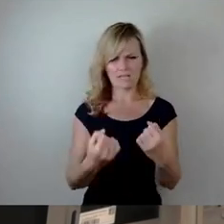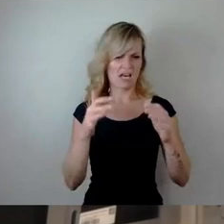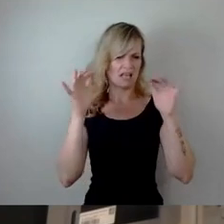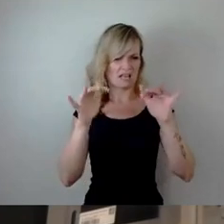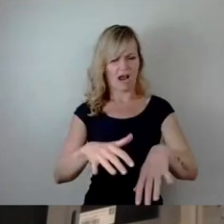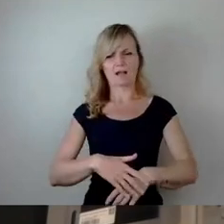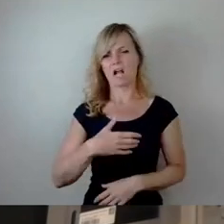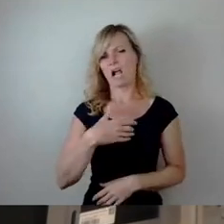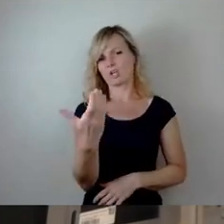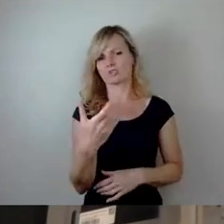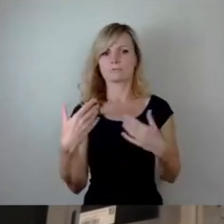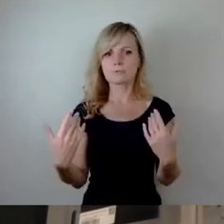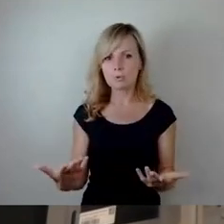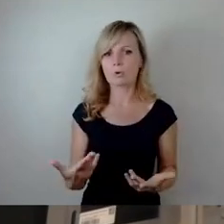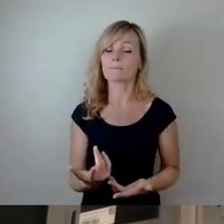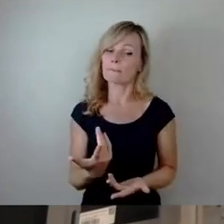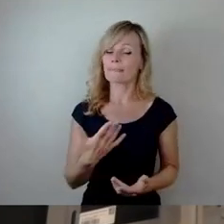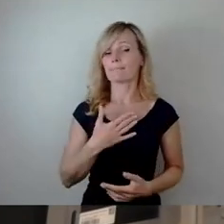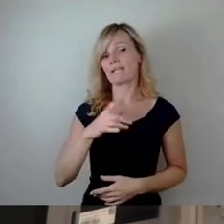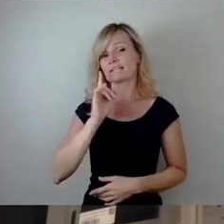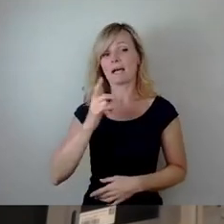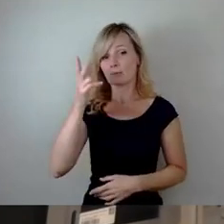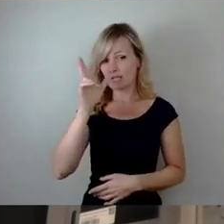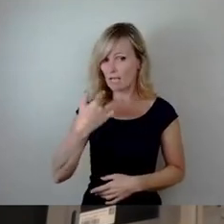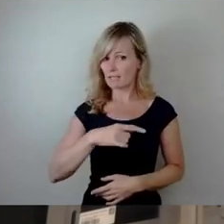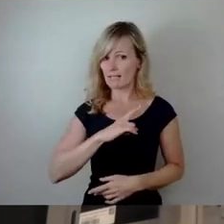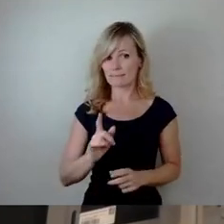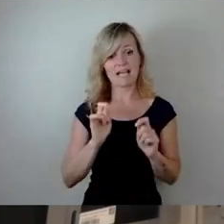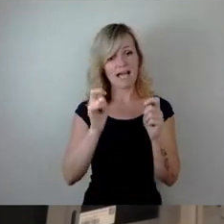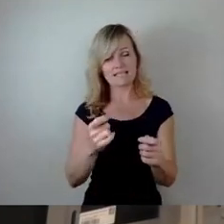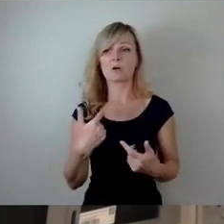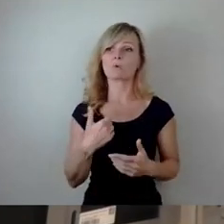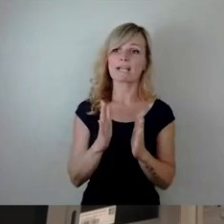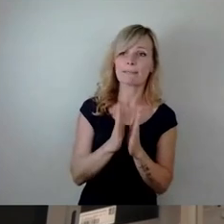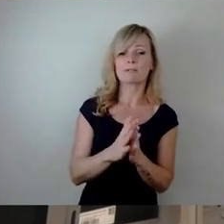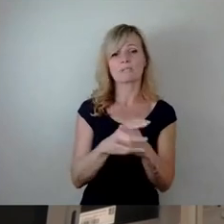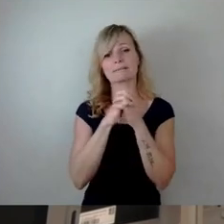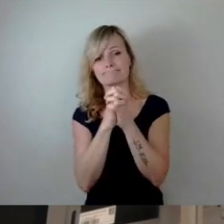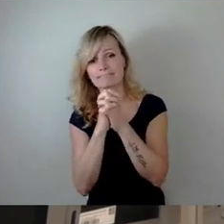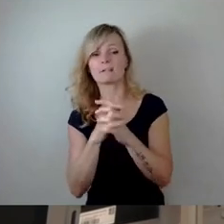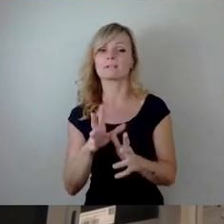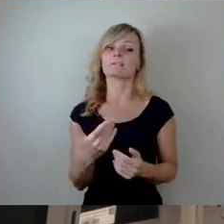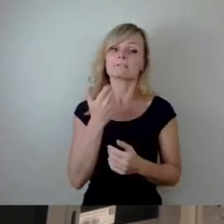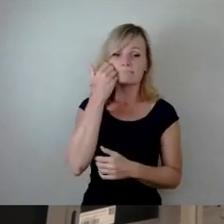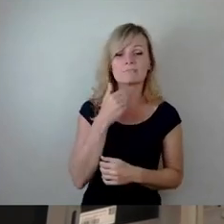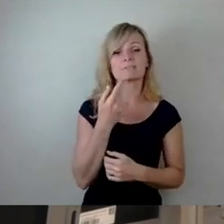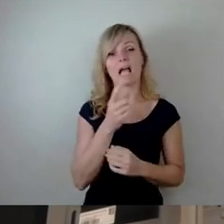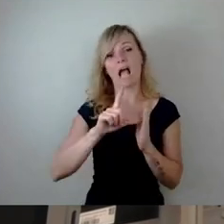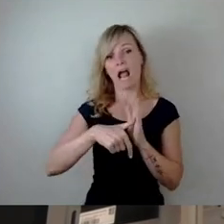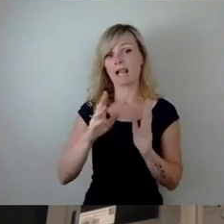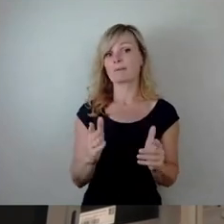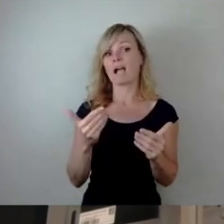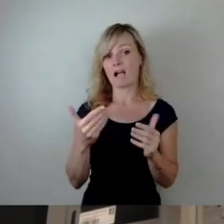Meine Damen und Herren, ich verlange oder ich beantrage oder ich bitte oder ich flehe schlicht und ergreifend um ein halbes Jahr,